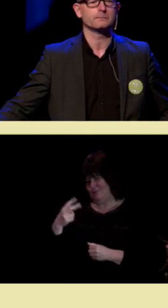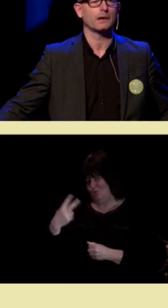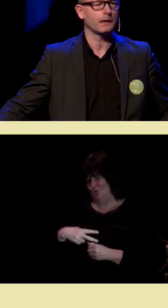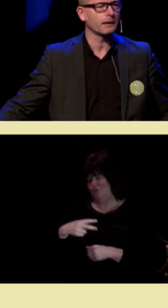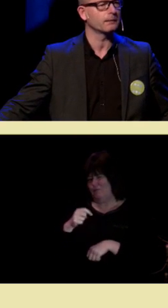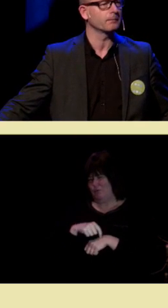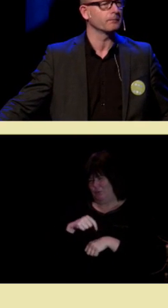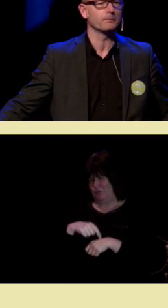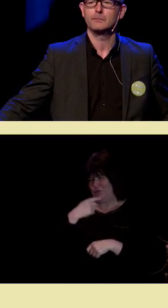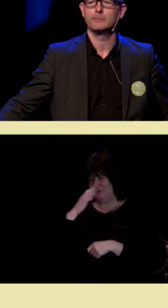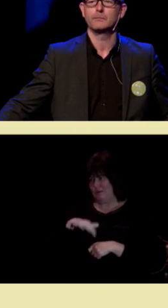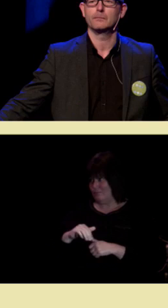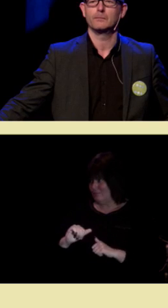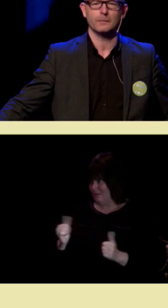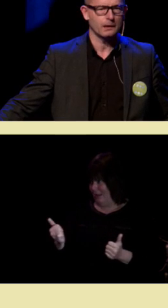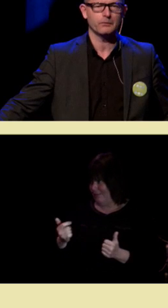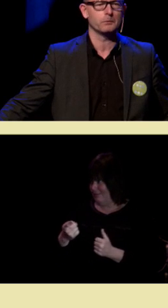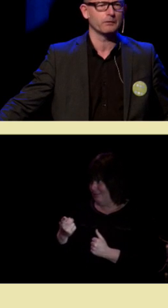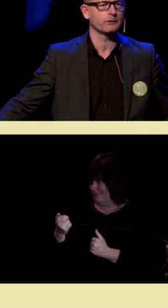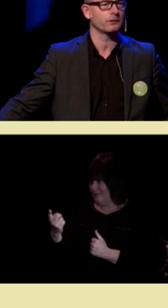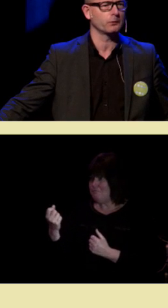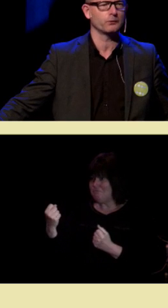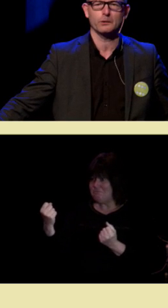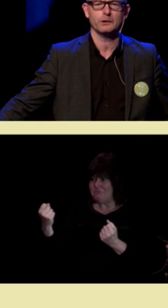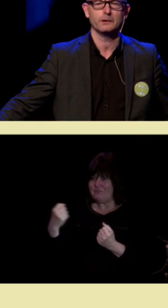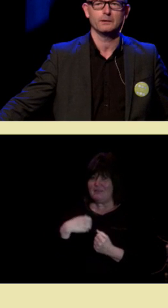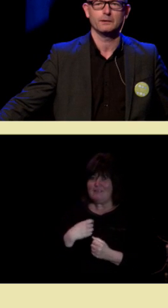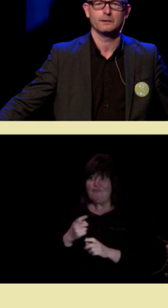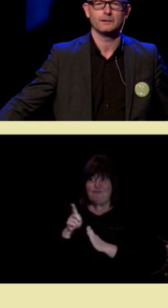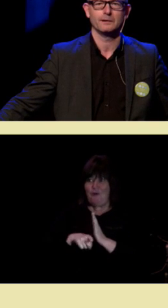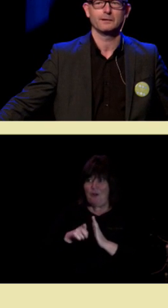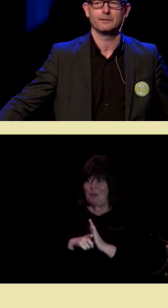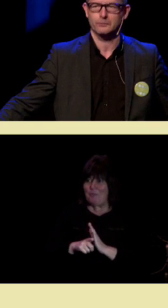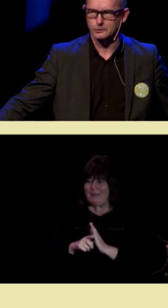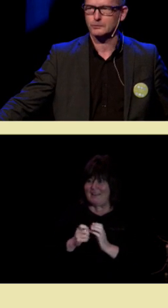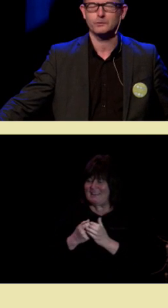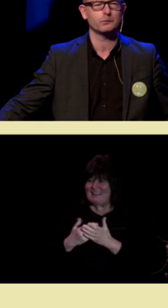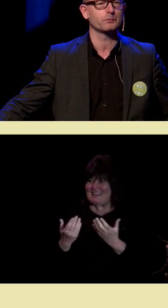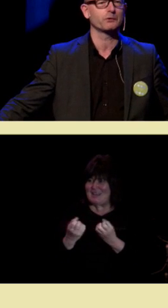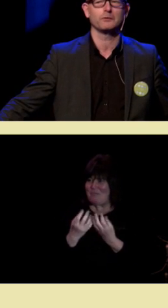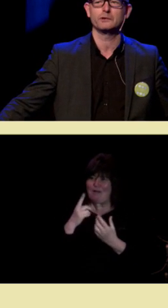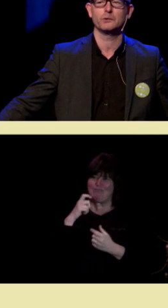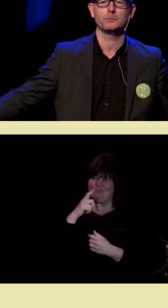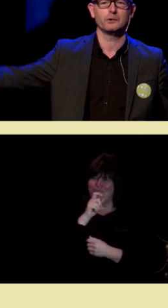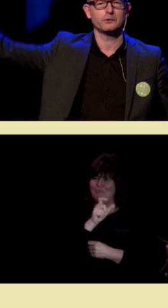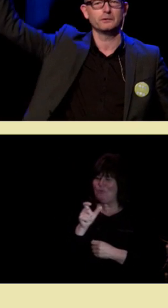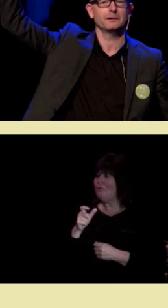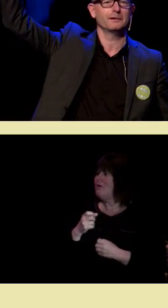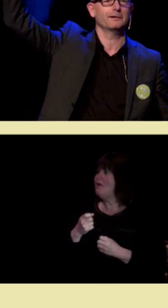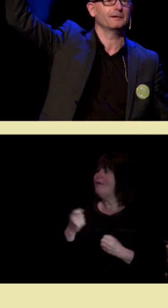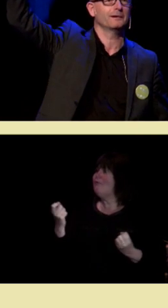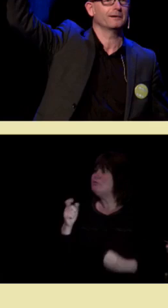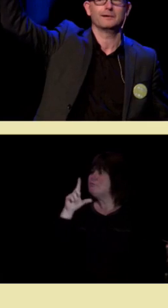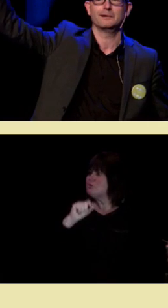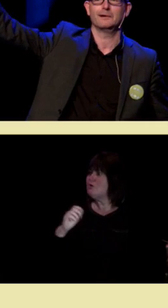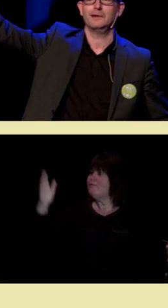Er det greit? Ikke for mange vanskelige ord forløpig? Flott. Noen som har sovnet opp med hånden.